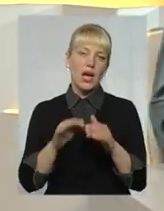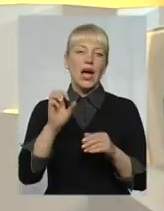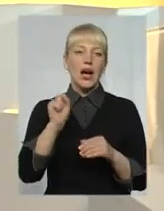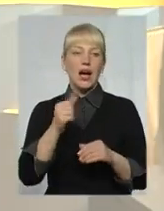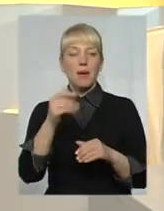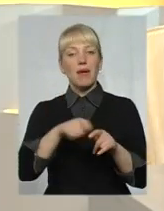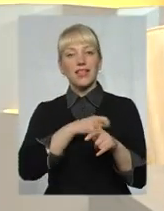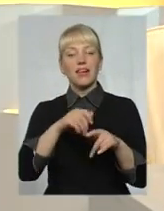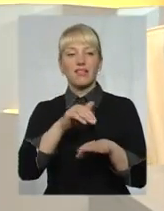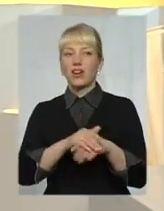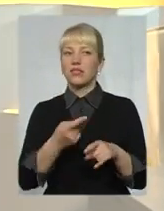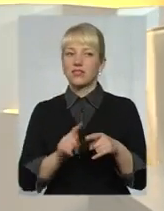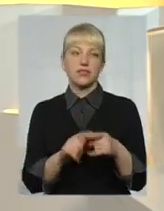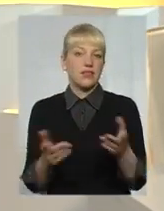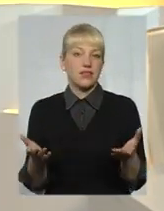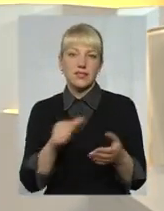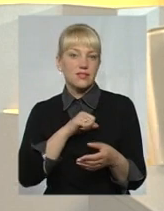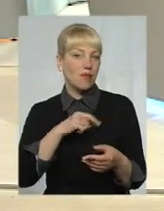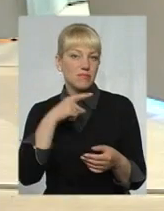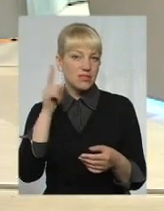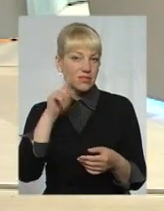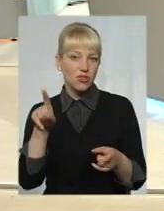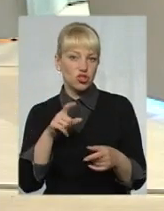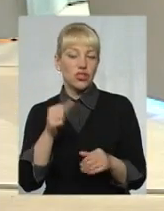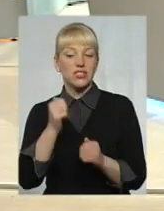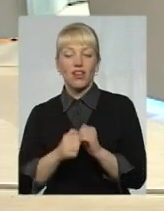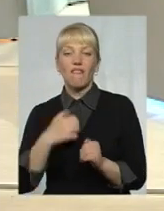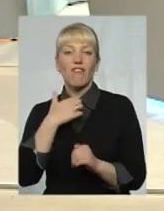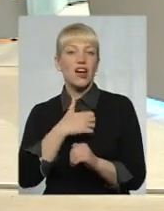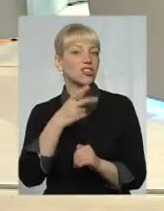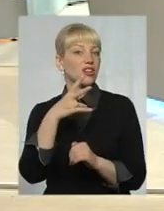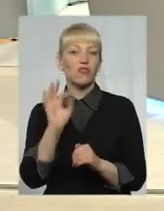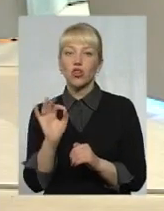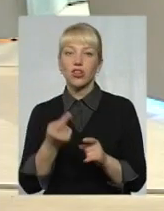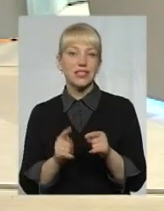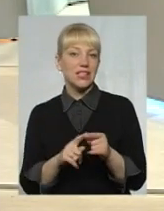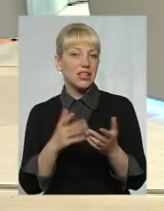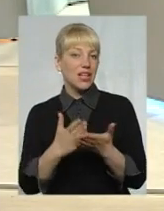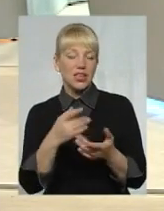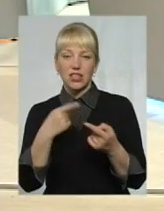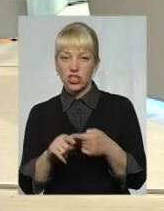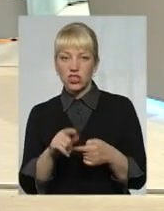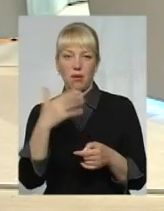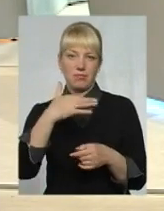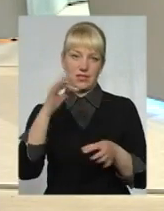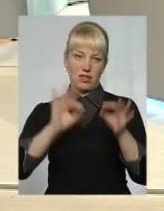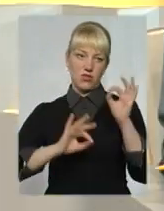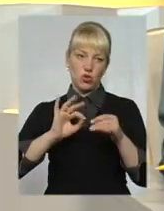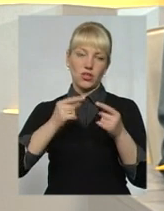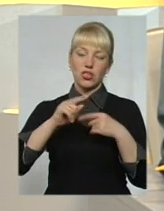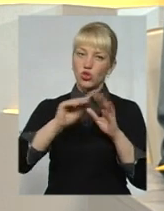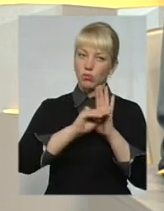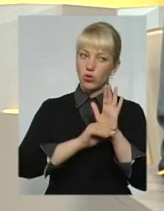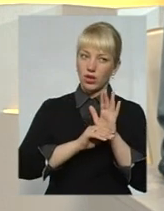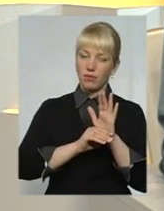самі зазначили, це часто важливе, але це є ще інше, 50% іншої проблеми.